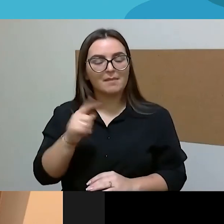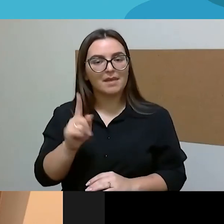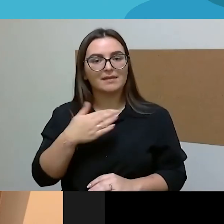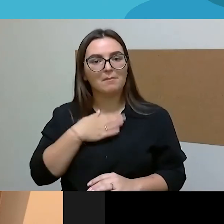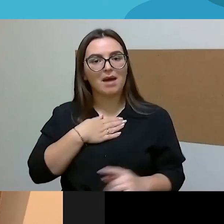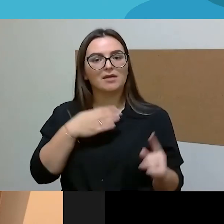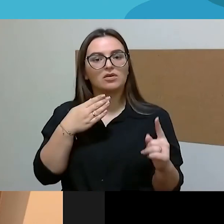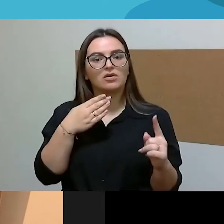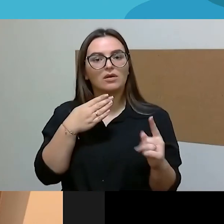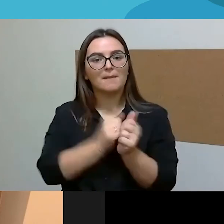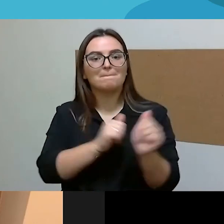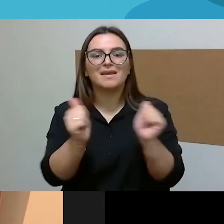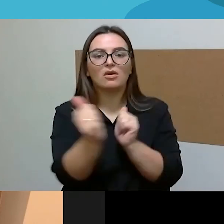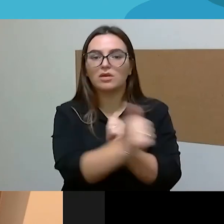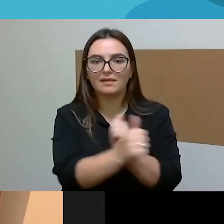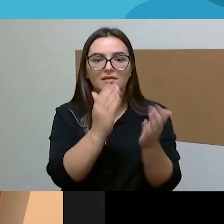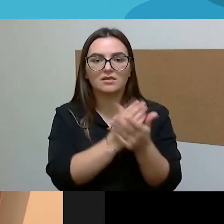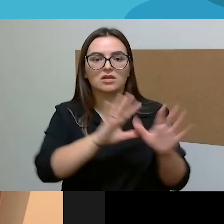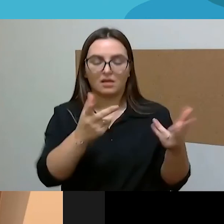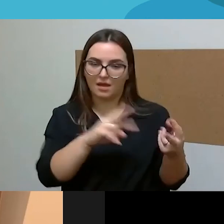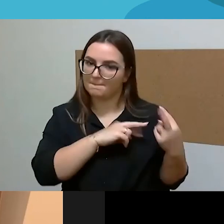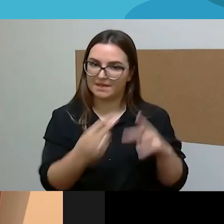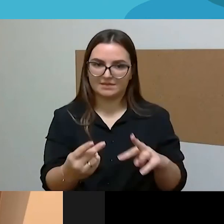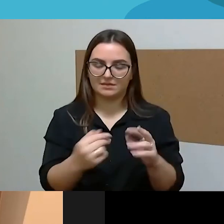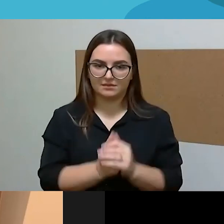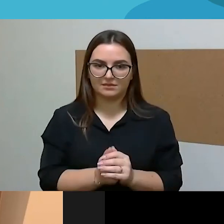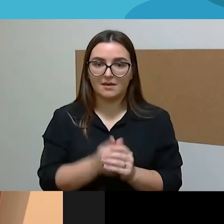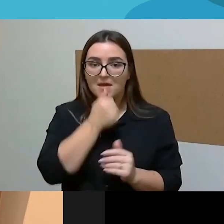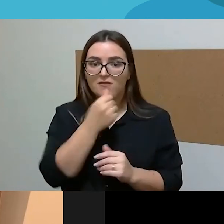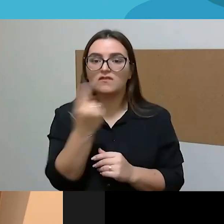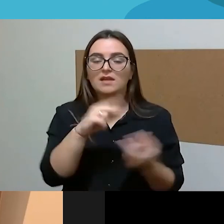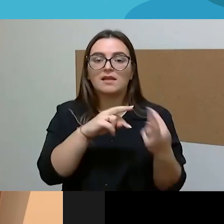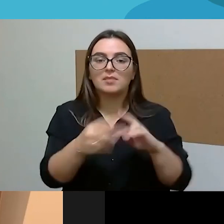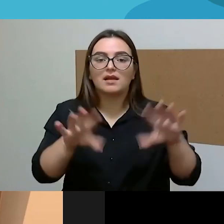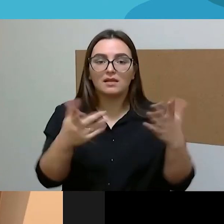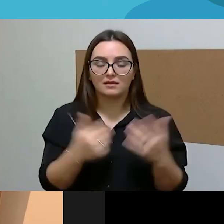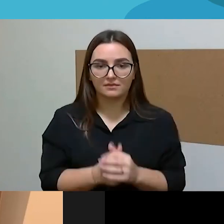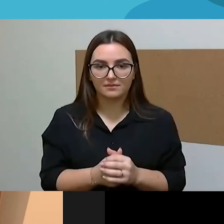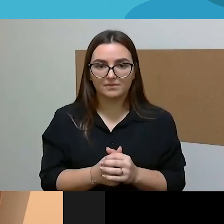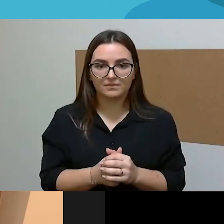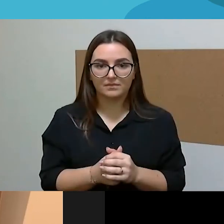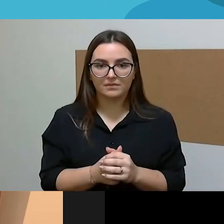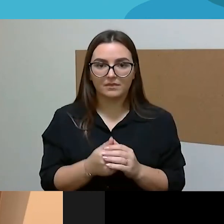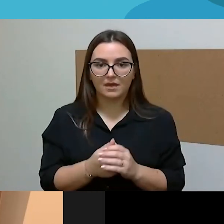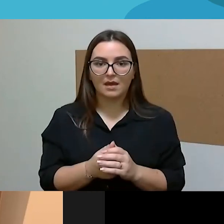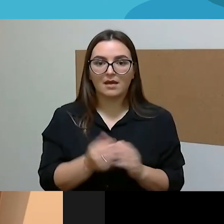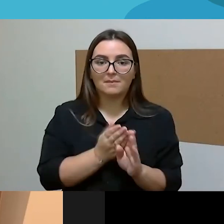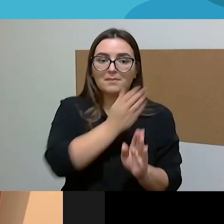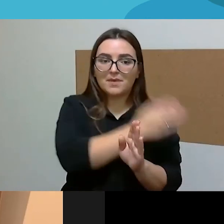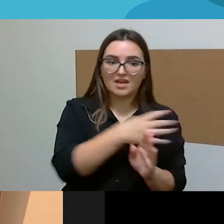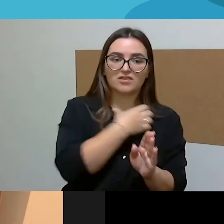gyvenime labai pasikeitė. Vienas dalykas, kuris tikrai pasikeitė, tai aš tikrai nebesu toks svarbus, koks buvau iki mano